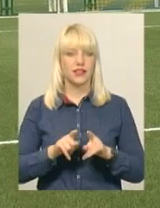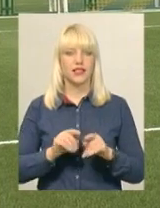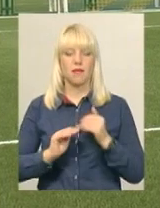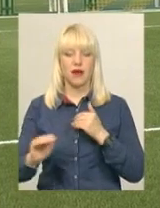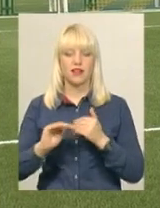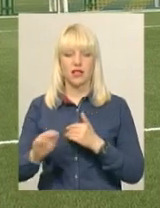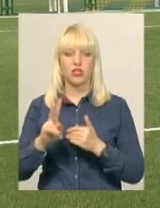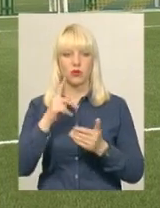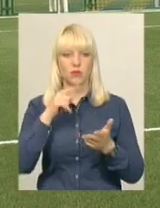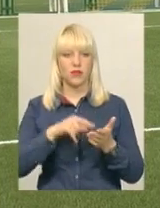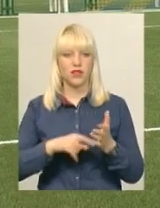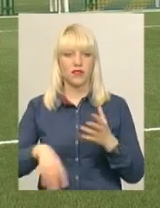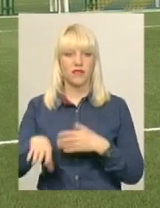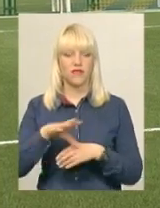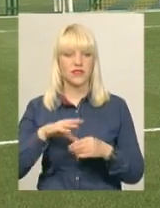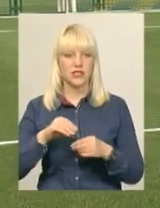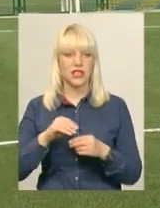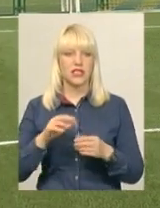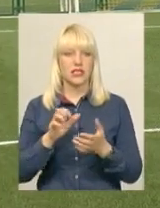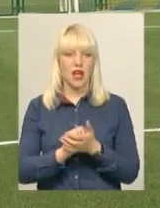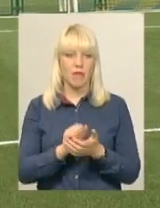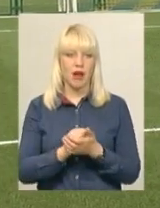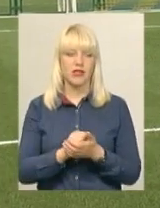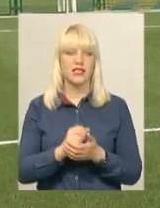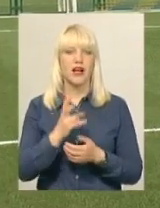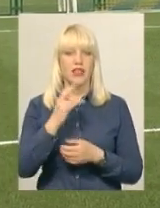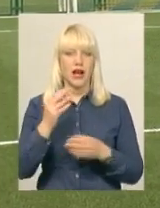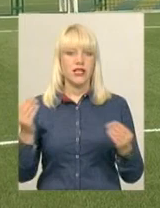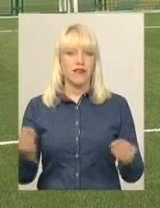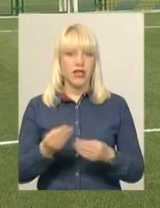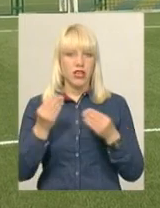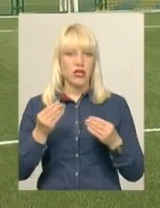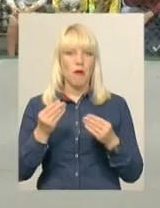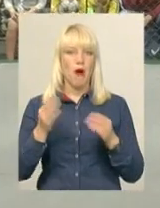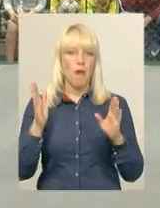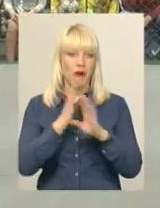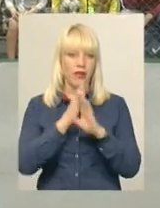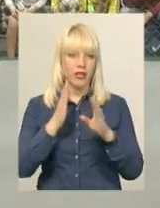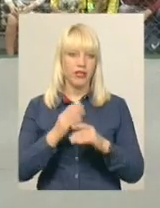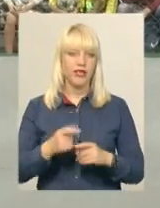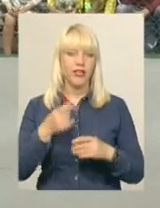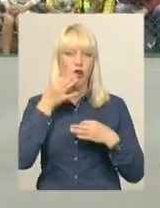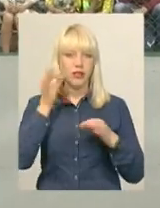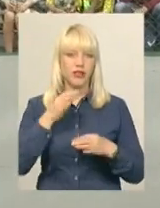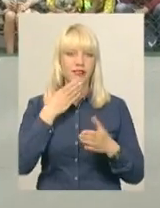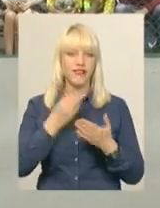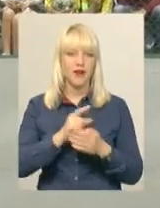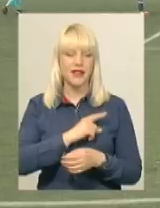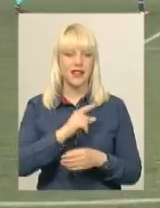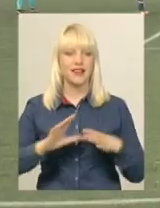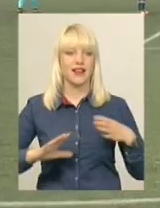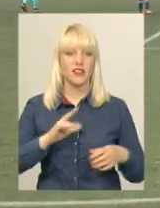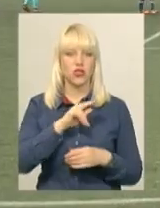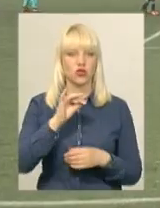позволяють, практично, весь крузерик займатися на свіжому повітрі і вдосконалюють свою майстерність. Тренер одеського чорноморця Владислав